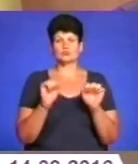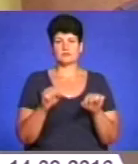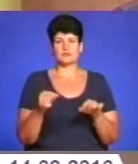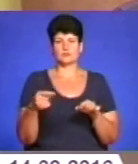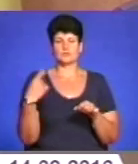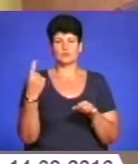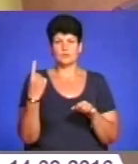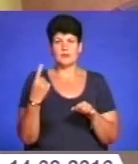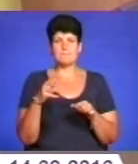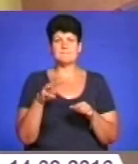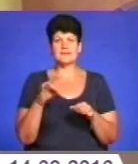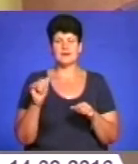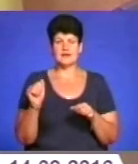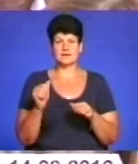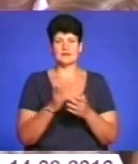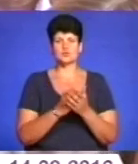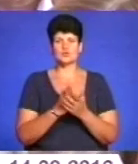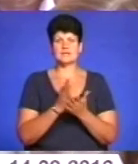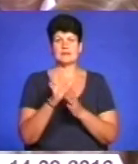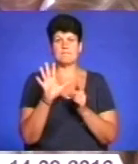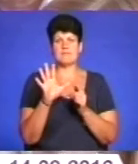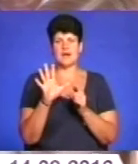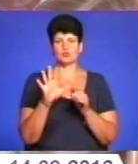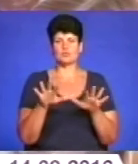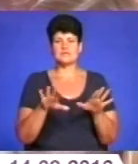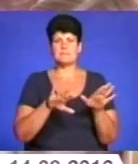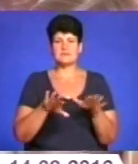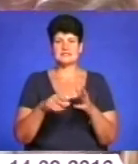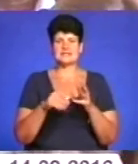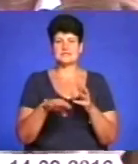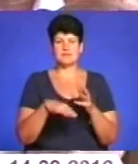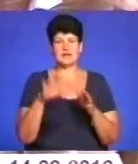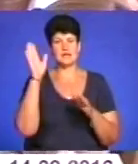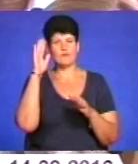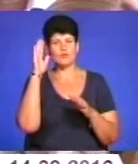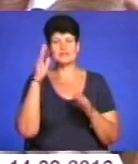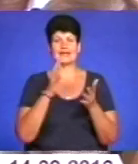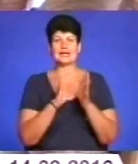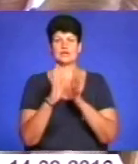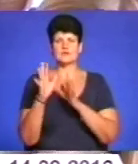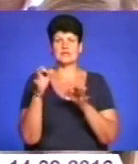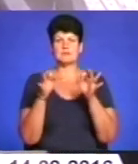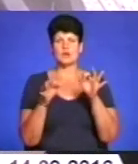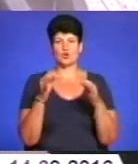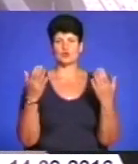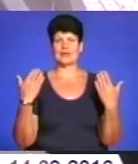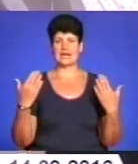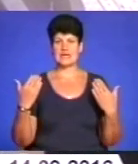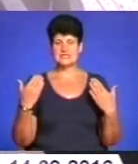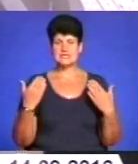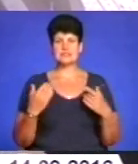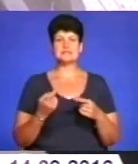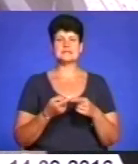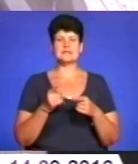мінеральні ресурси стоять на п'ятому місці після земельних, водних, лісових та природно-рекреаційних. За даними